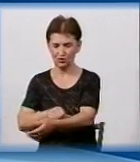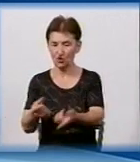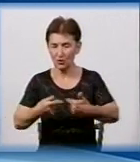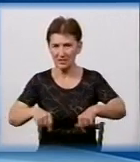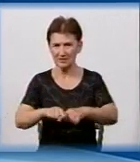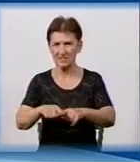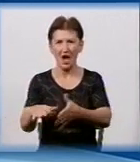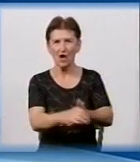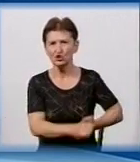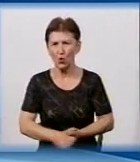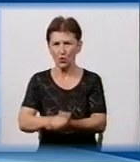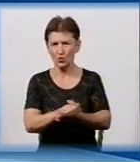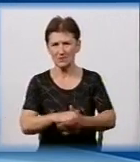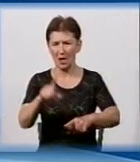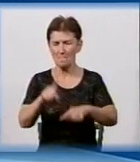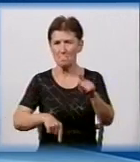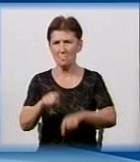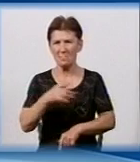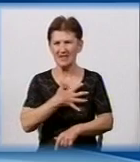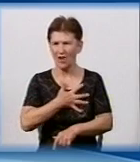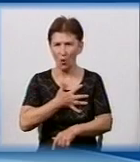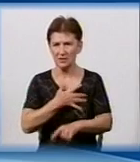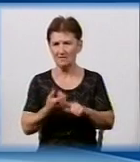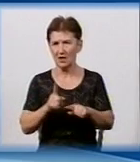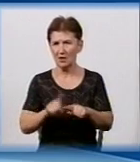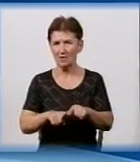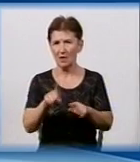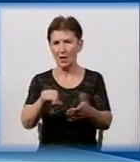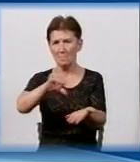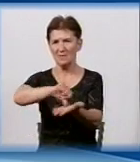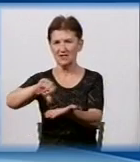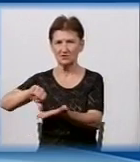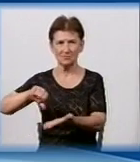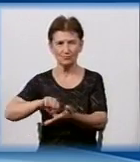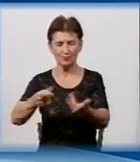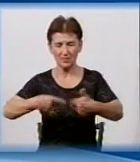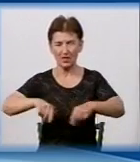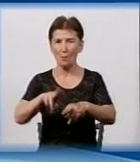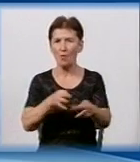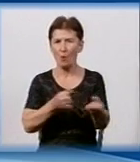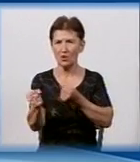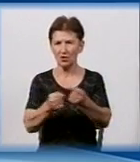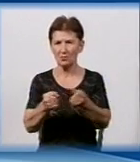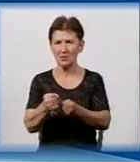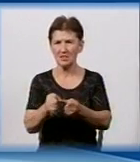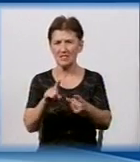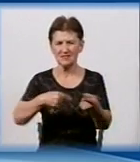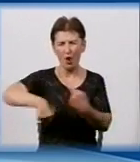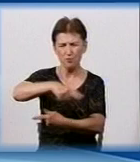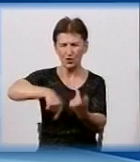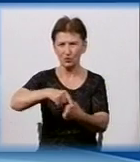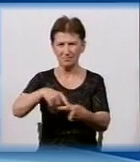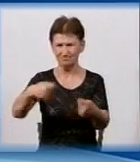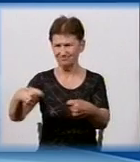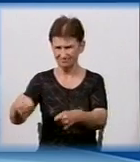патріотів» Кіровоградщини, ювенальну превенцію Кіровоградської області, представниками відділу по боротьбі з оборотом наркотичних речовин, а також